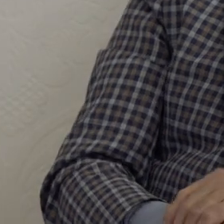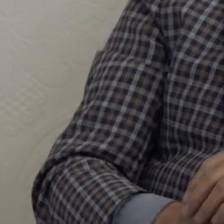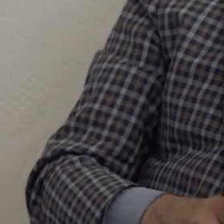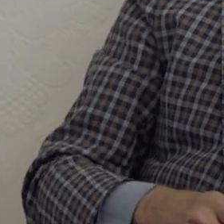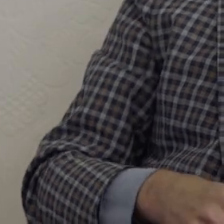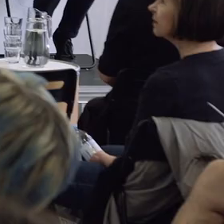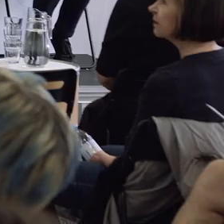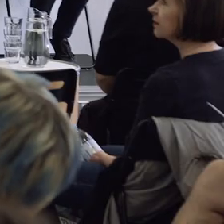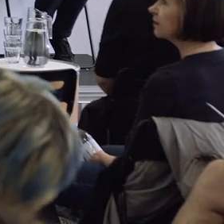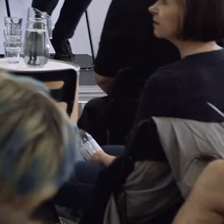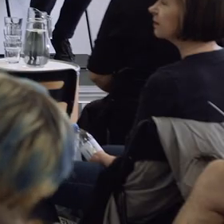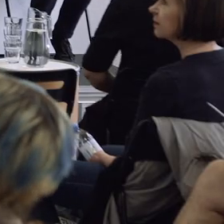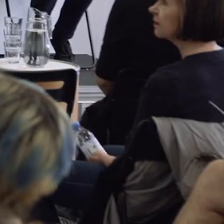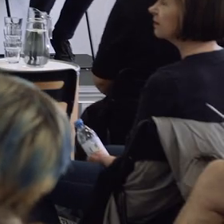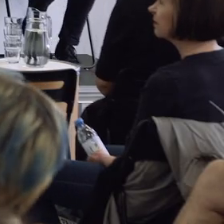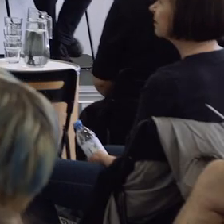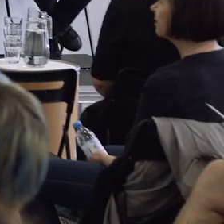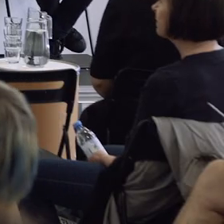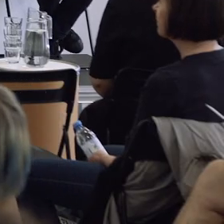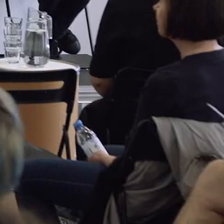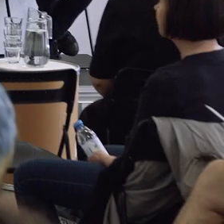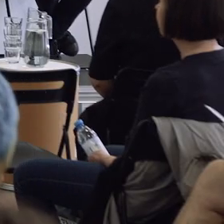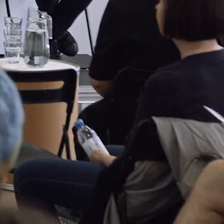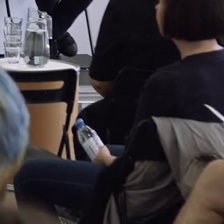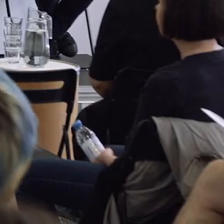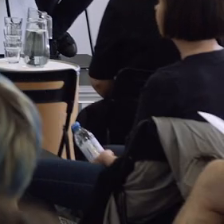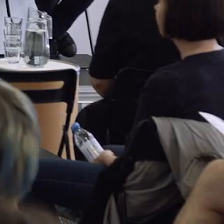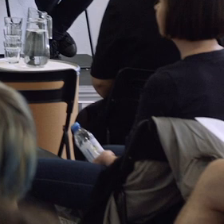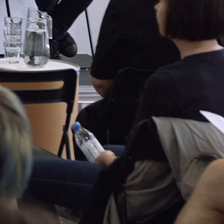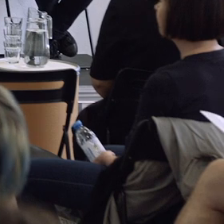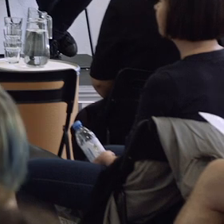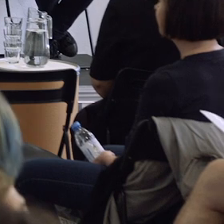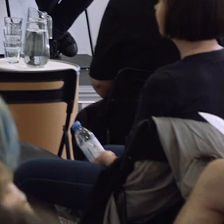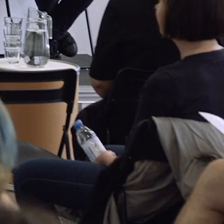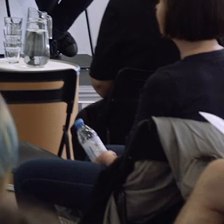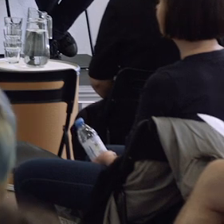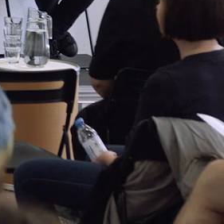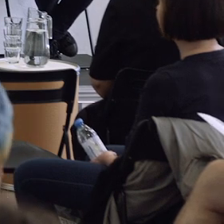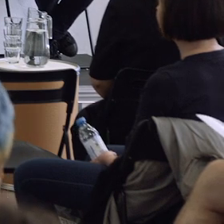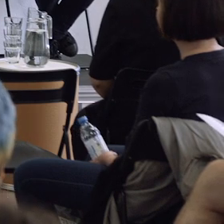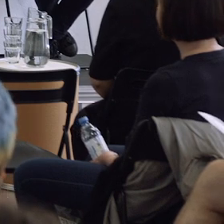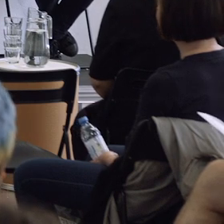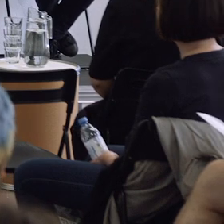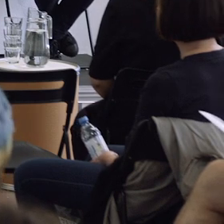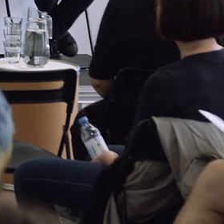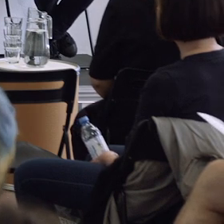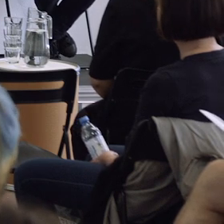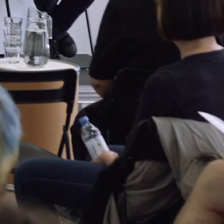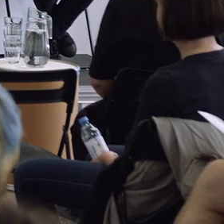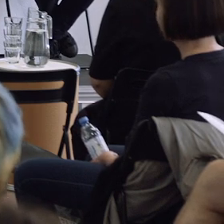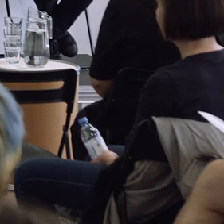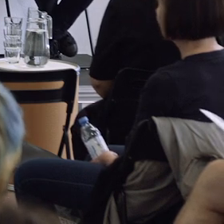Zapomniałem przedstawić, nie pamiętam imion i nazwisk, ale to później może mi ktoś poda. Ale też chciałem bardzo powitać nasze osoby